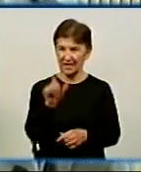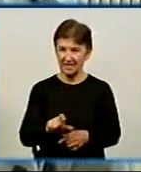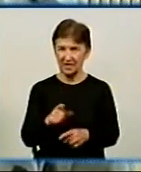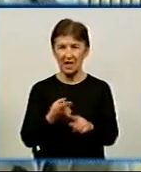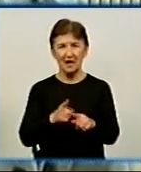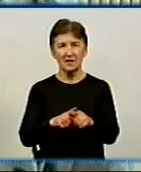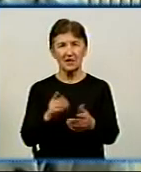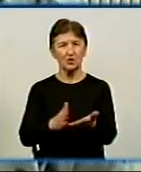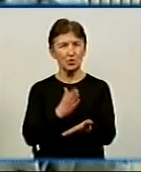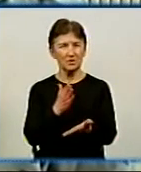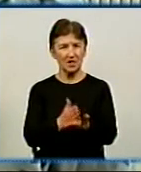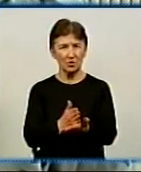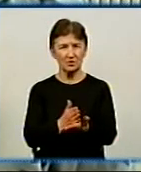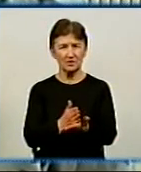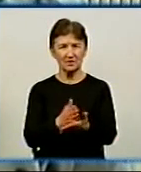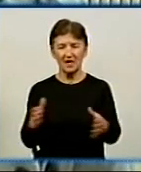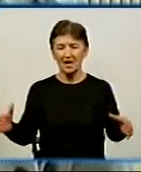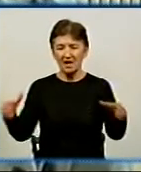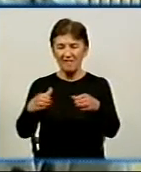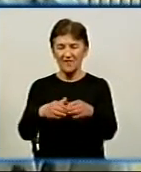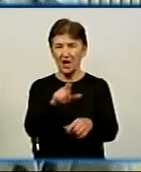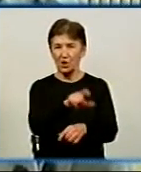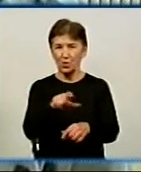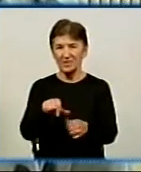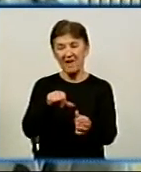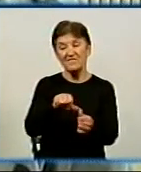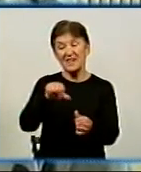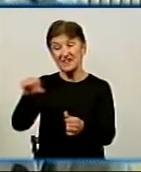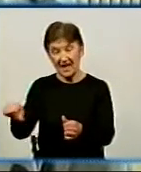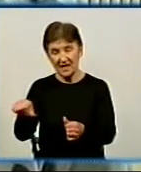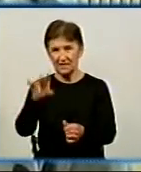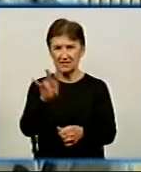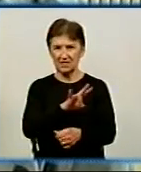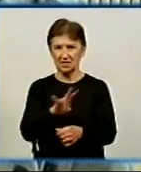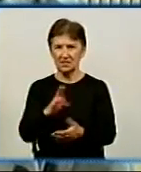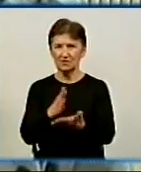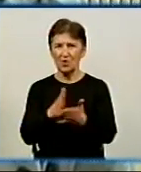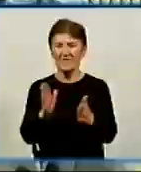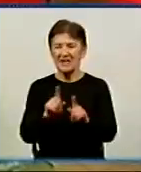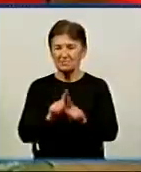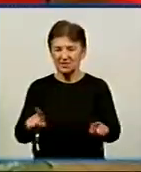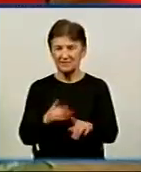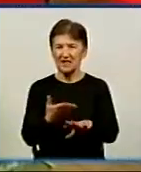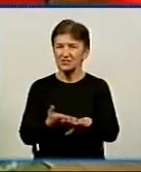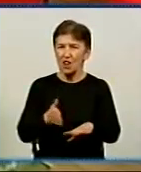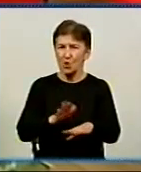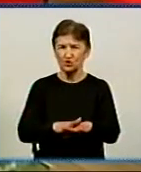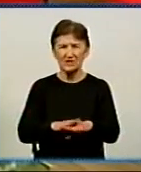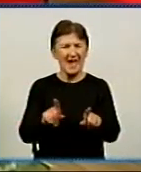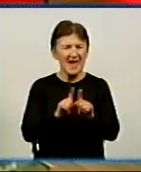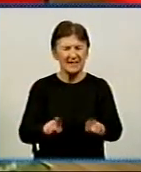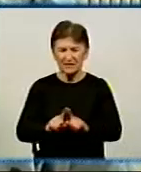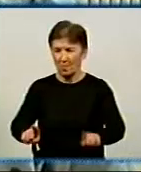в колективі людей, людей, які не в церкві, але які знаходяться в специфічних, дуже сложних, екстремальних